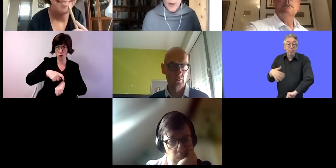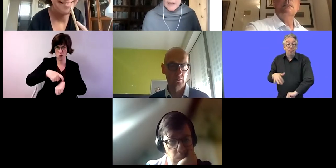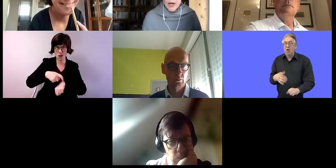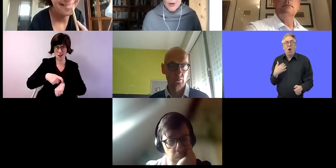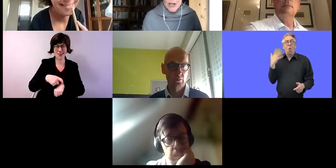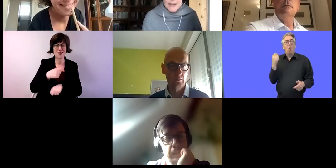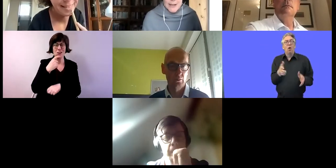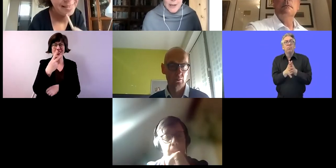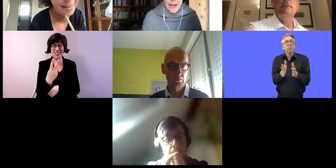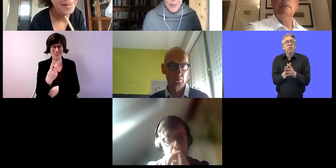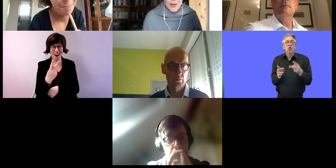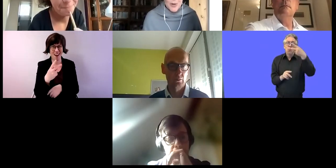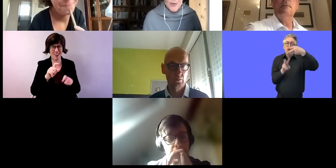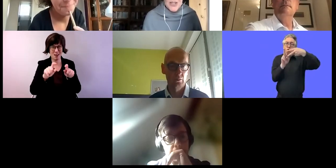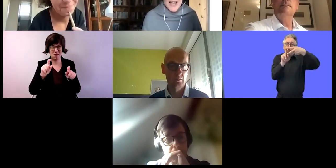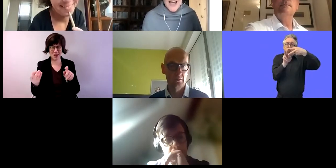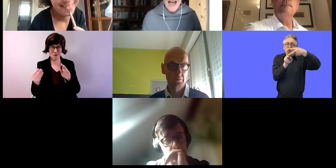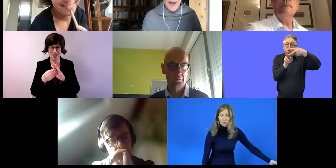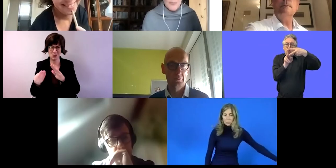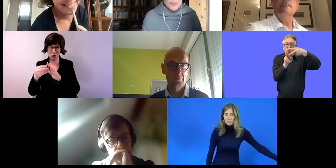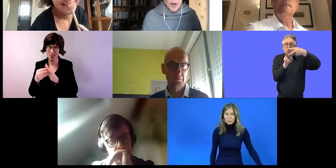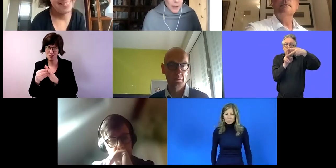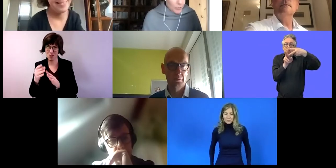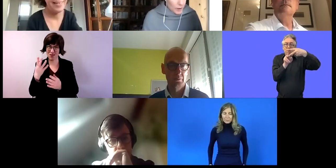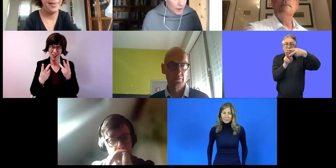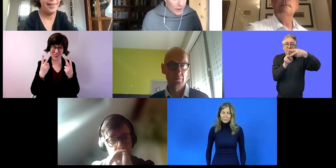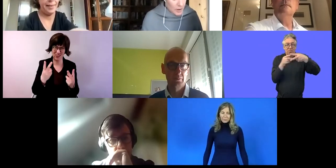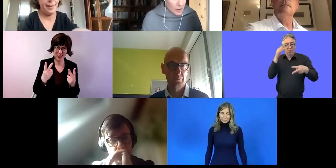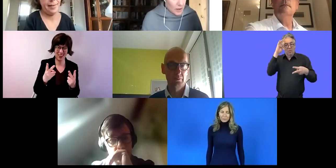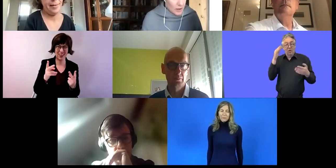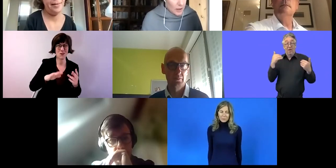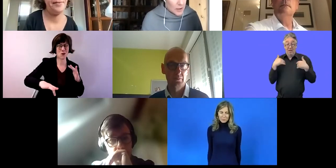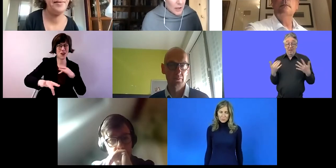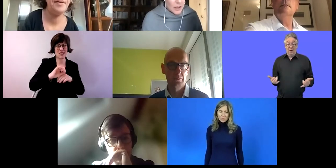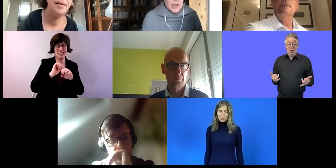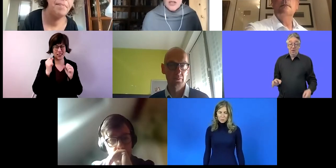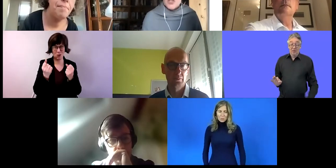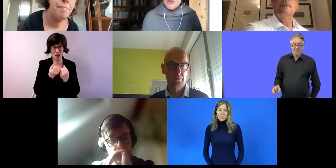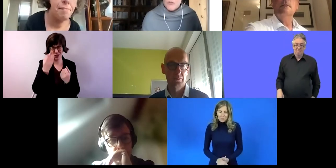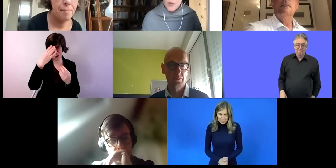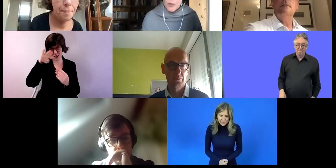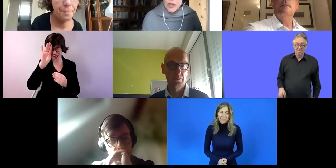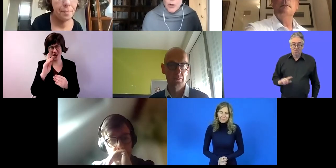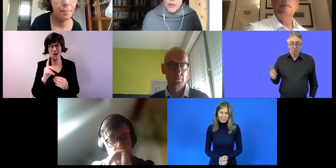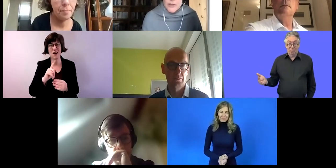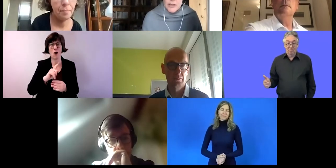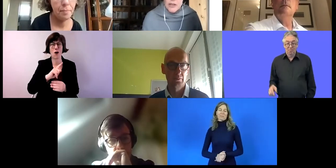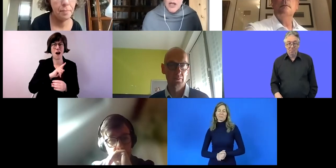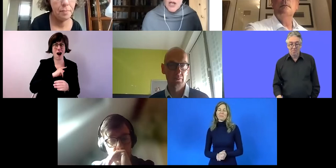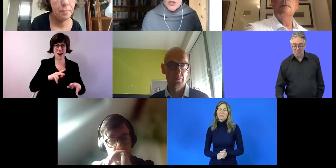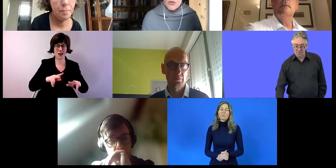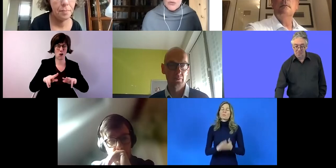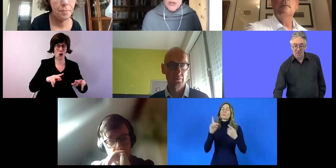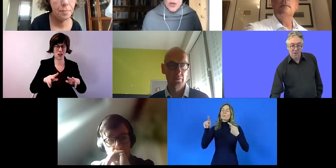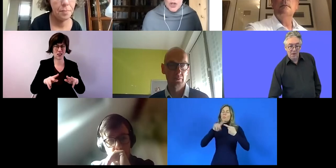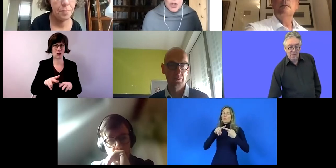nur noch zwei weitere Dinge nennen, die vielleicht auch wichtig sind für die Landschaft in Irland im Augenblick. Meine eigene Organisation, die NDA,